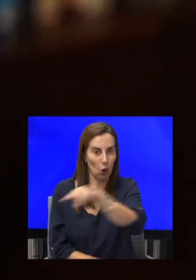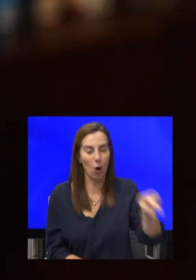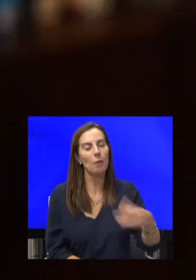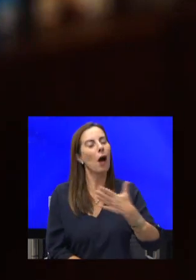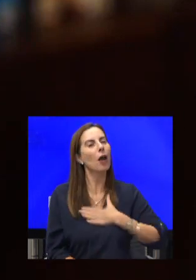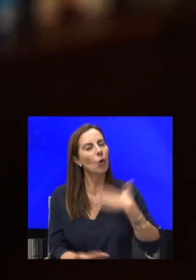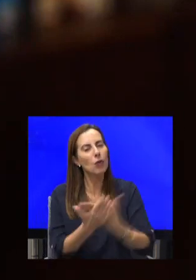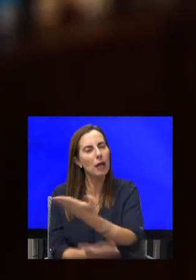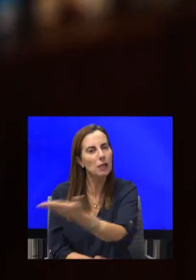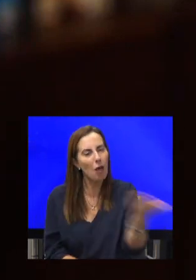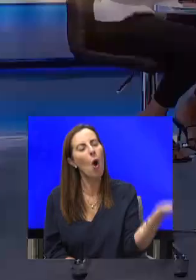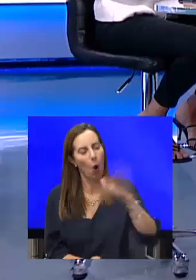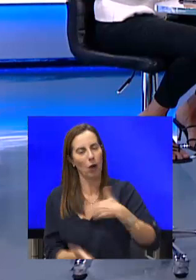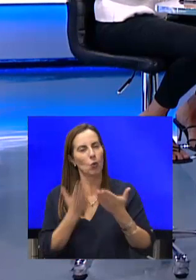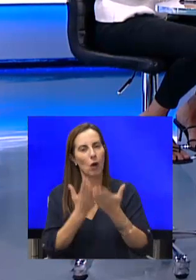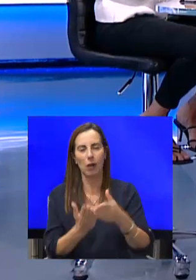עזרה. אתם לא לבד.